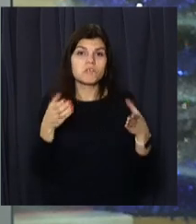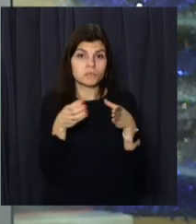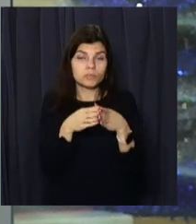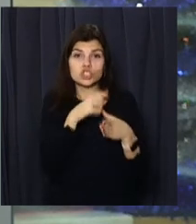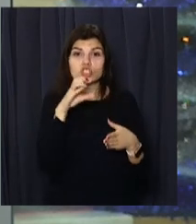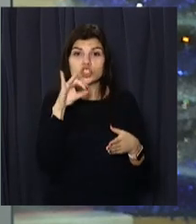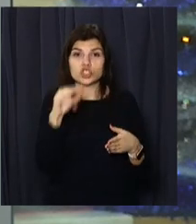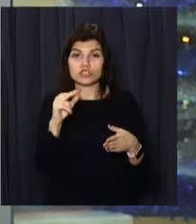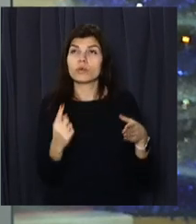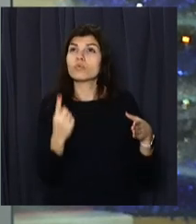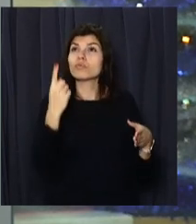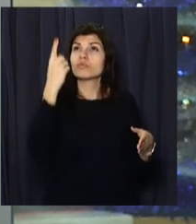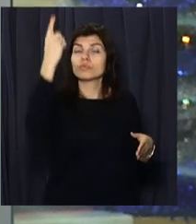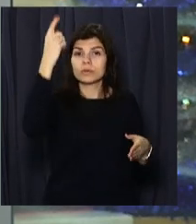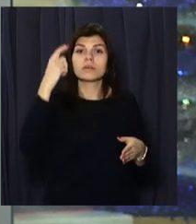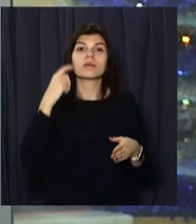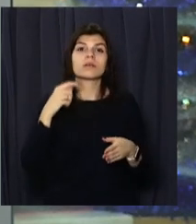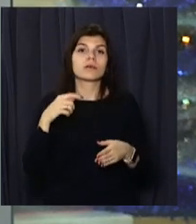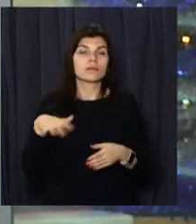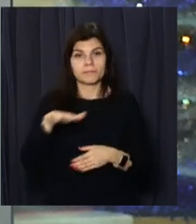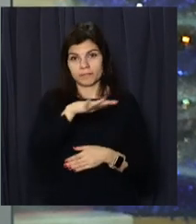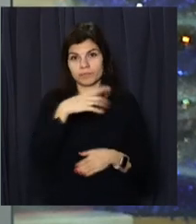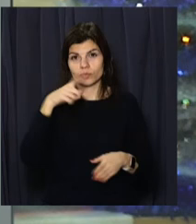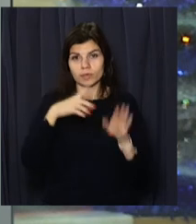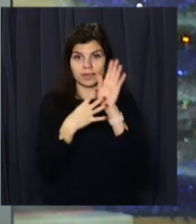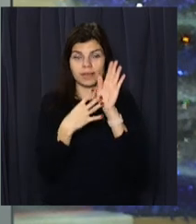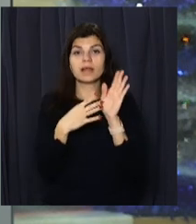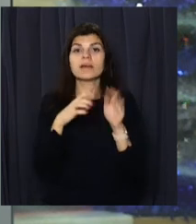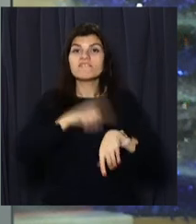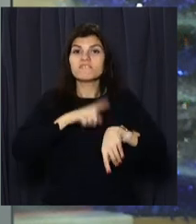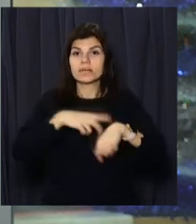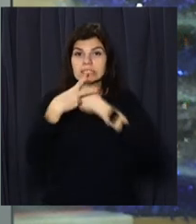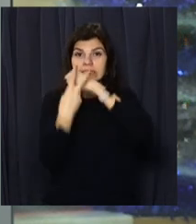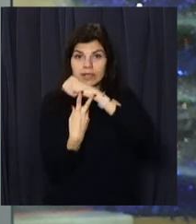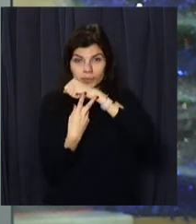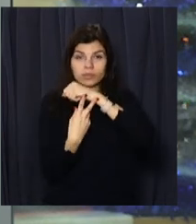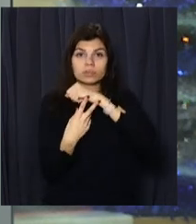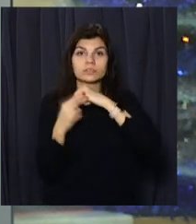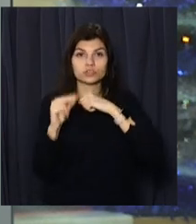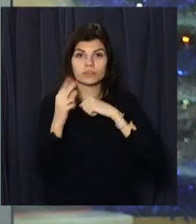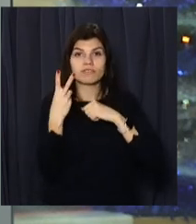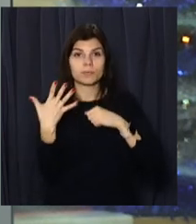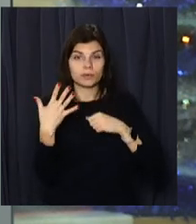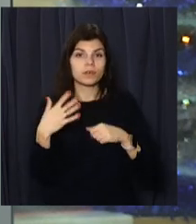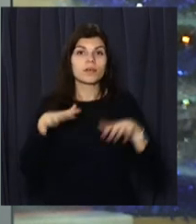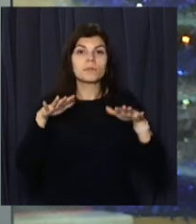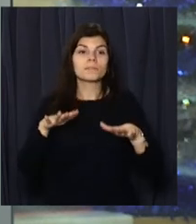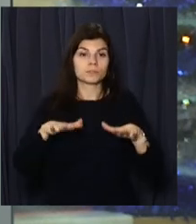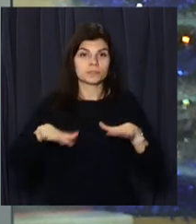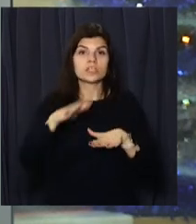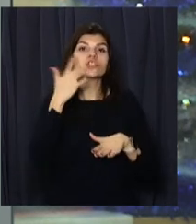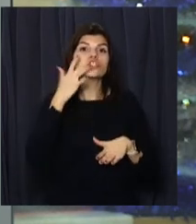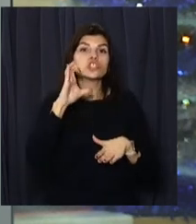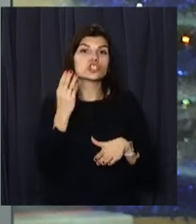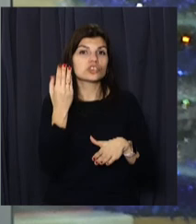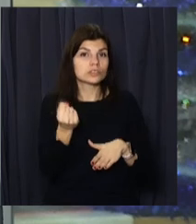Січ полетить у космос на борту ракети-носія «Фалькон-9». Старт о 17.25 за київським часом на мисі «Канаверал» у США.